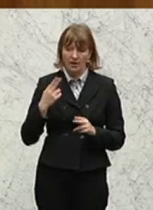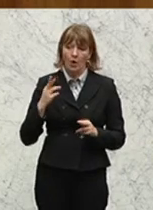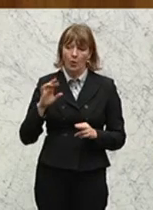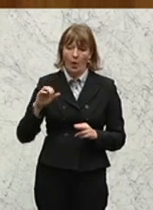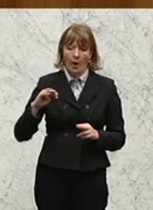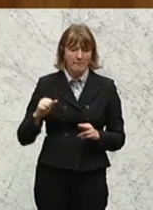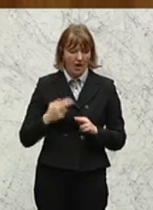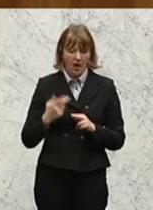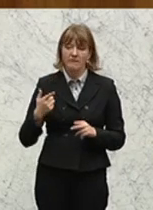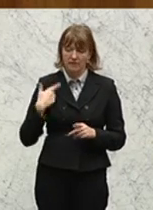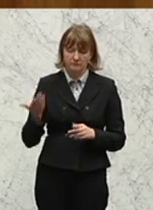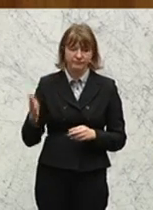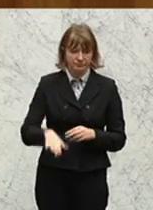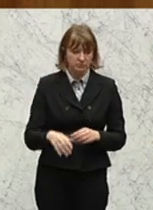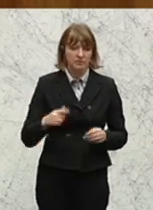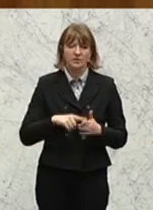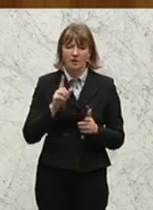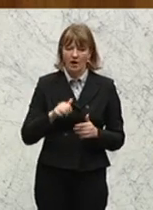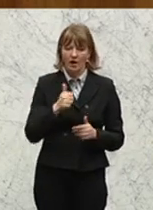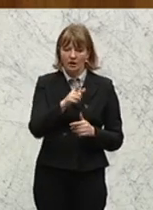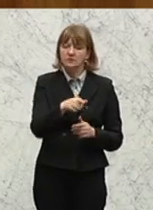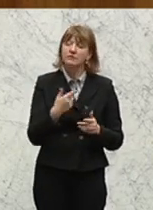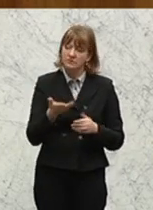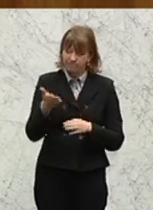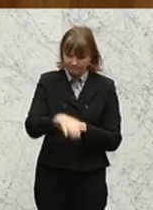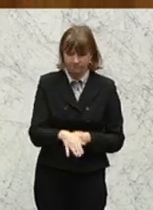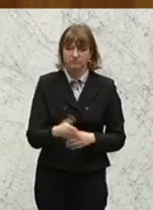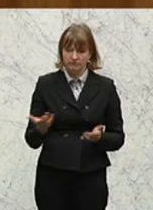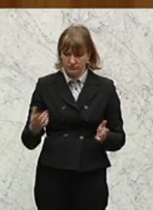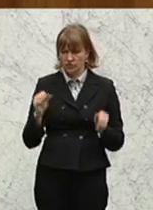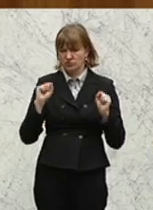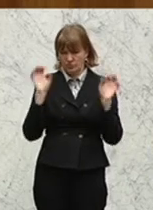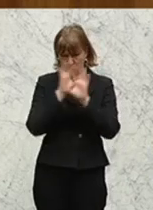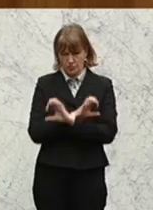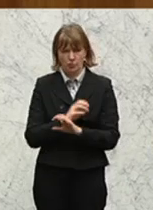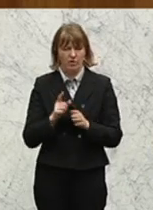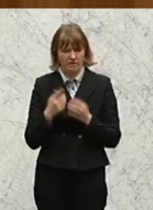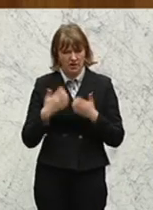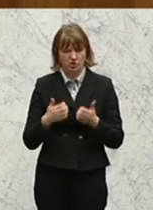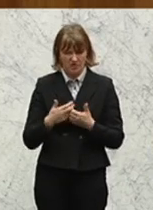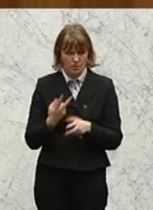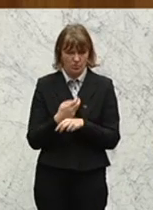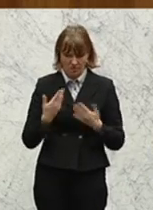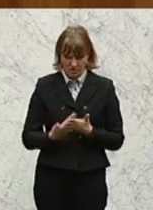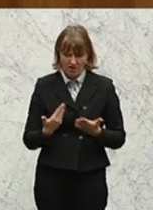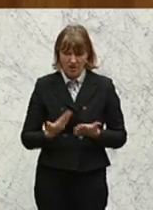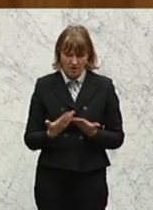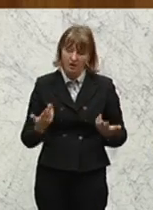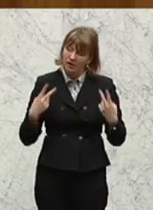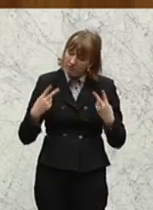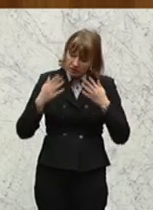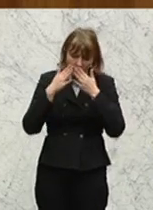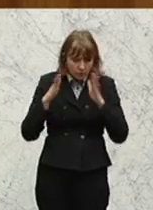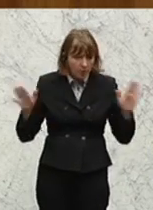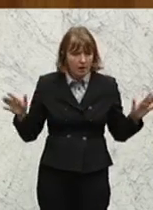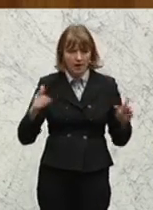Anschlag umgebracht, wo einen Kroatien Stenazis verletzt worden. Das ist eines der dunkelsten Kapitel der österreichischen Geschichte. Und wichtig ist, dass Toleranz